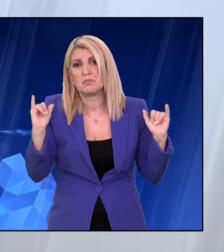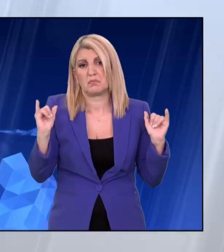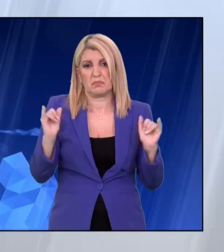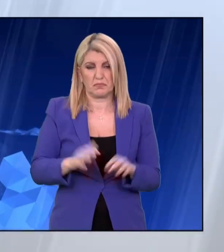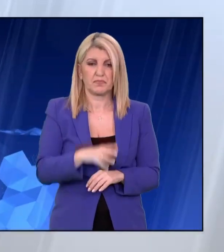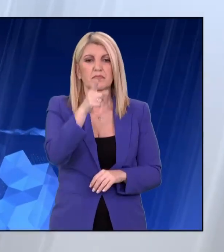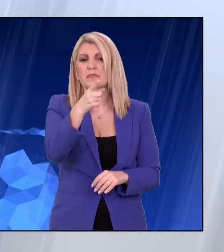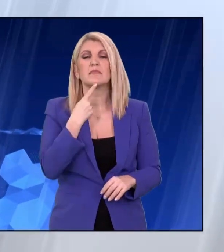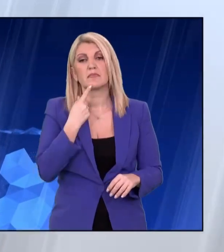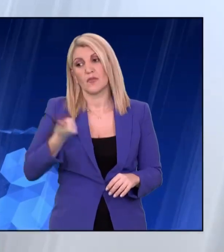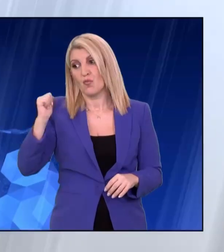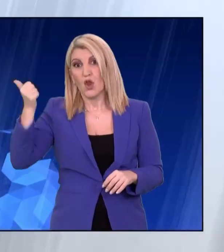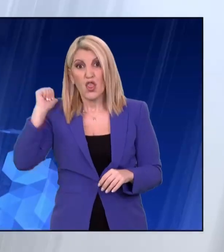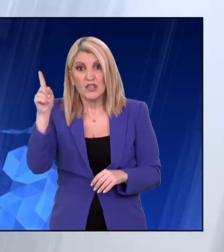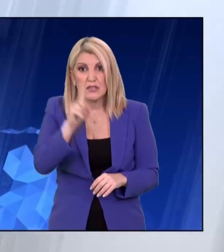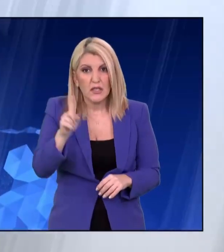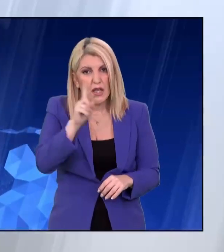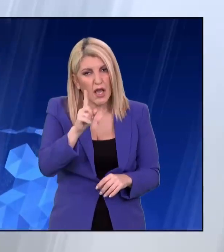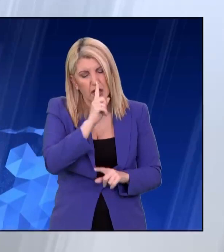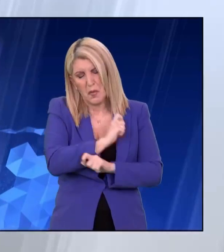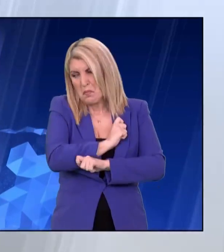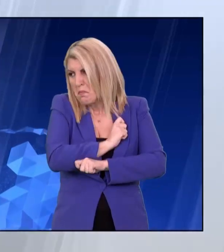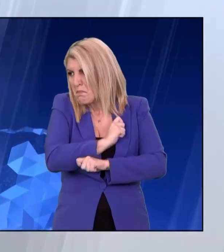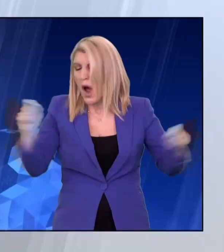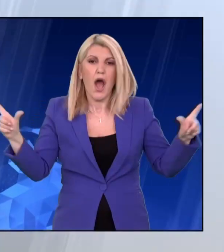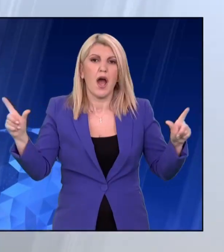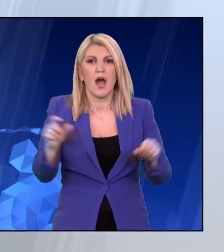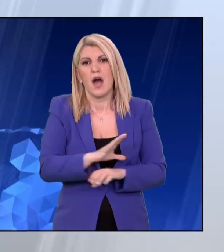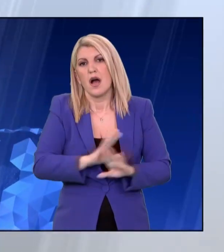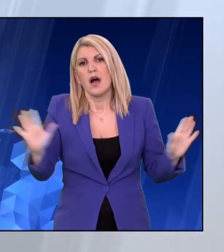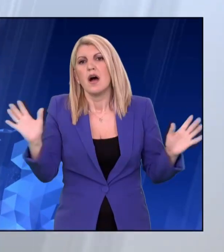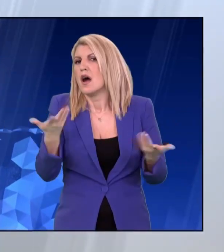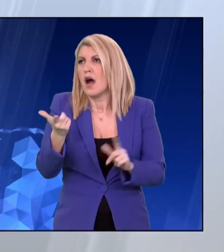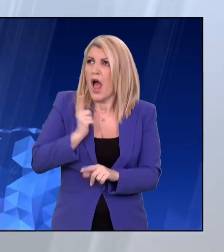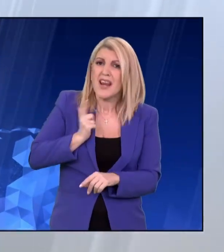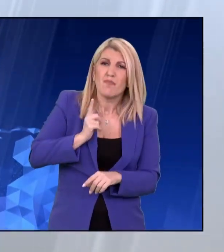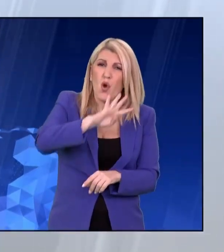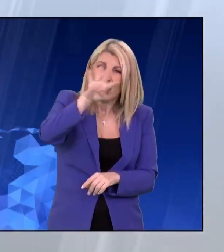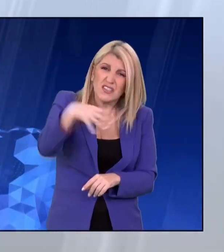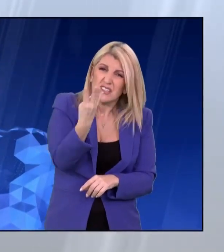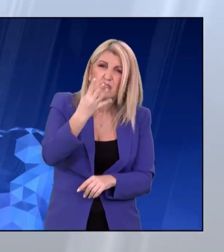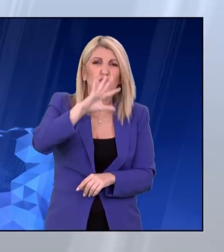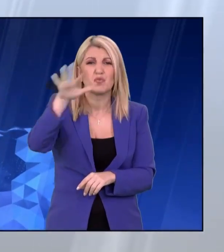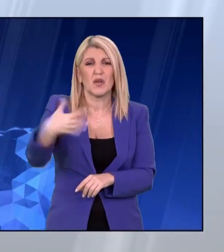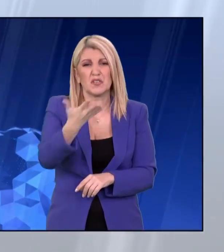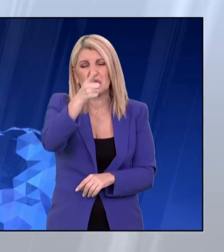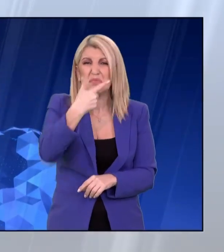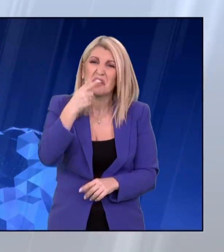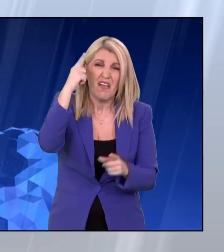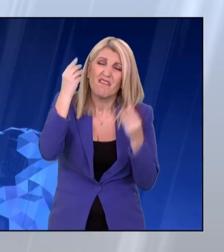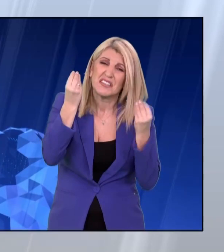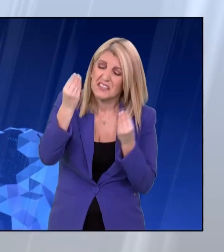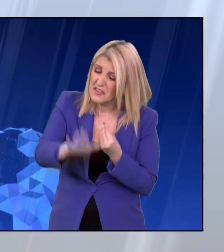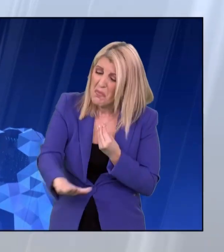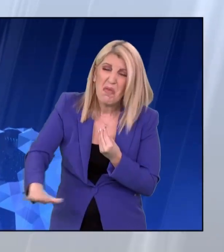ήμασταν είχε τεράστια αναμονή. Περιμέναμε 60 νούμερα. Είμασταν τουλάχιστον τέσσερις-πέντε ώρες εκεί γύρω. Να ψήνετε στο παιδόν τα παιδάκια να περιμένουν τέσσερις και πέντε